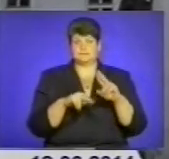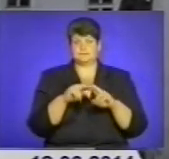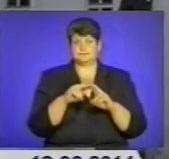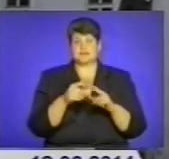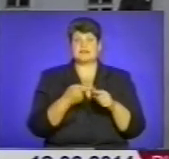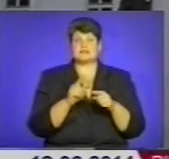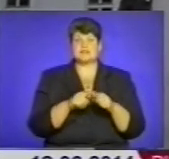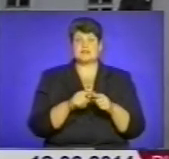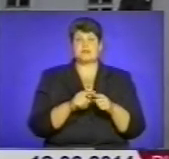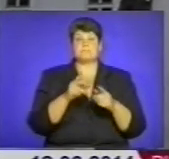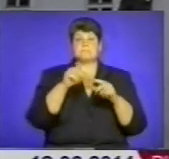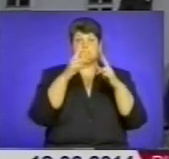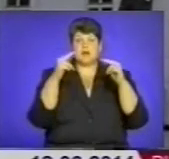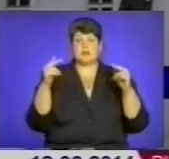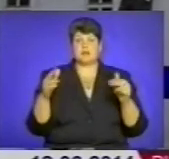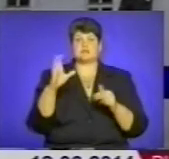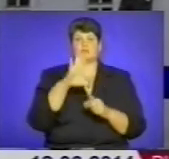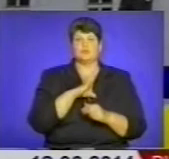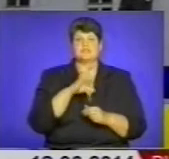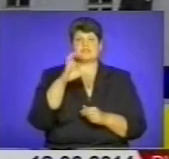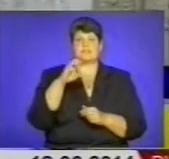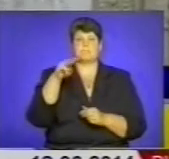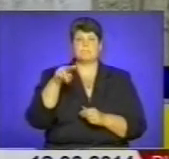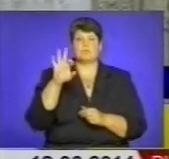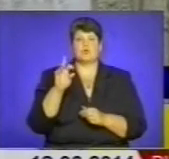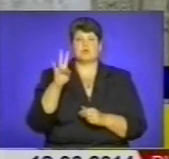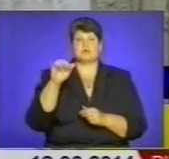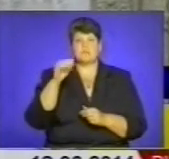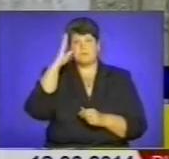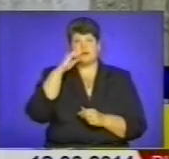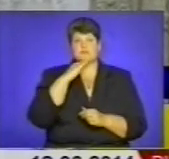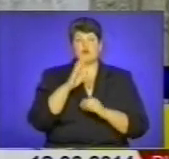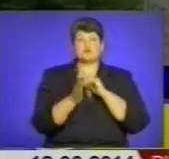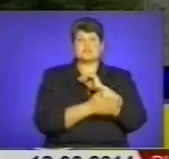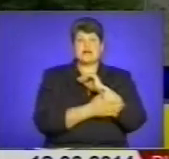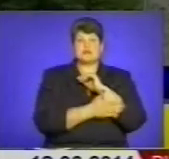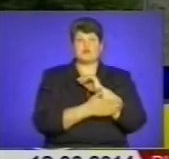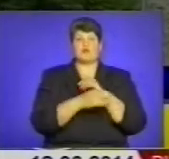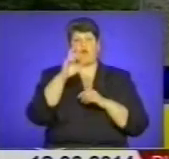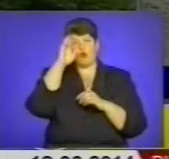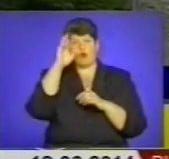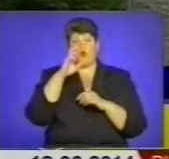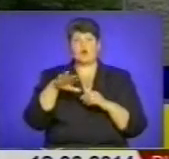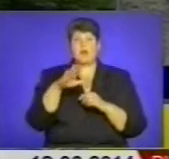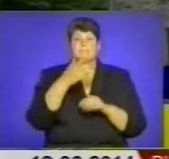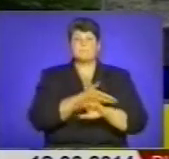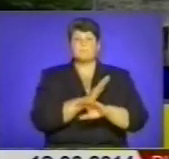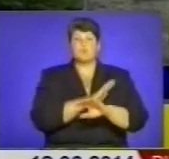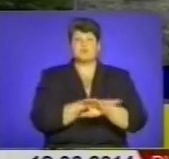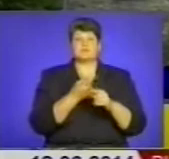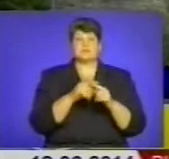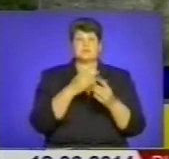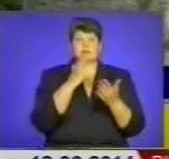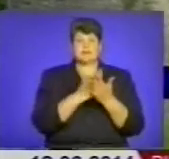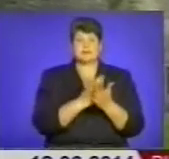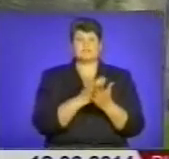Цей шляхітний палац належав Станіславу Понятковському, батькові останнього короля Польщі Станіслава Августа. Про це свідчать дивіз родини